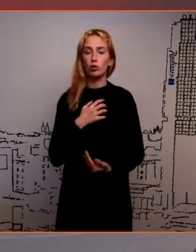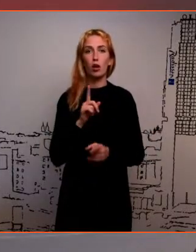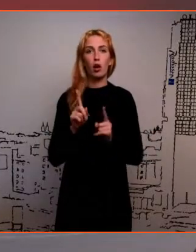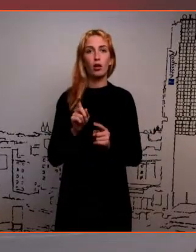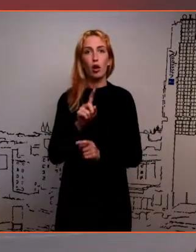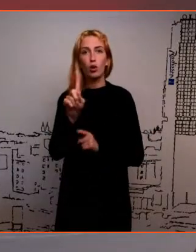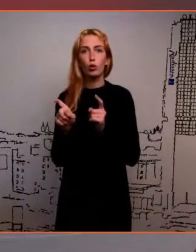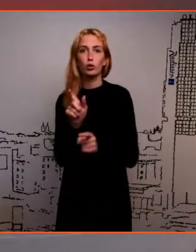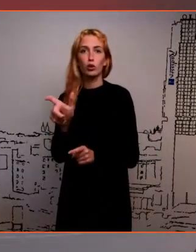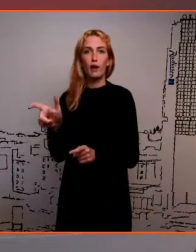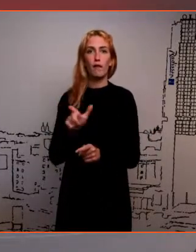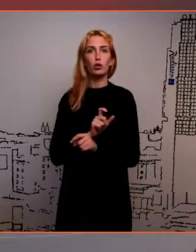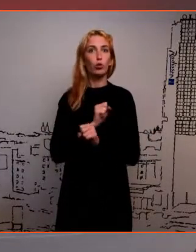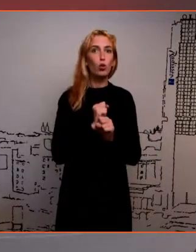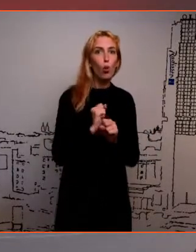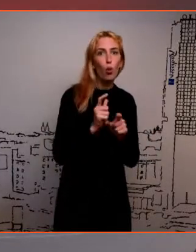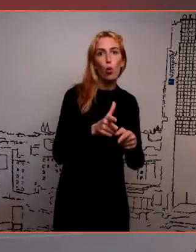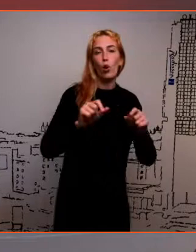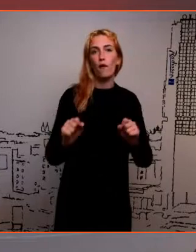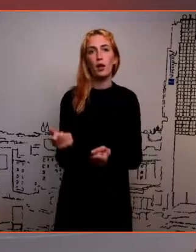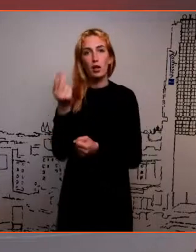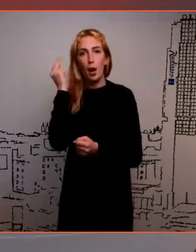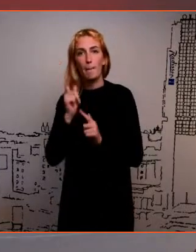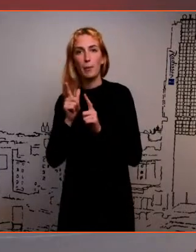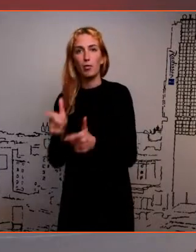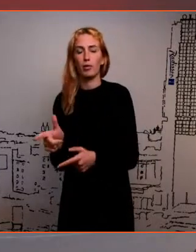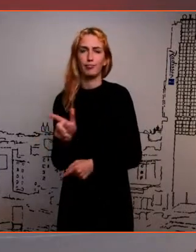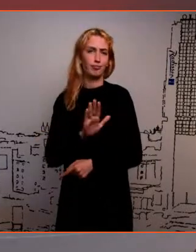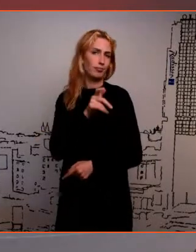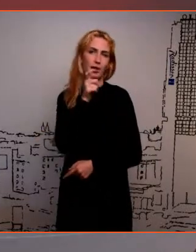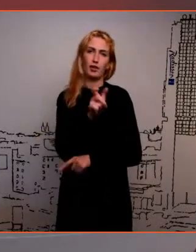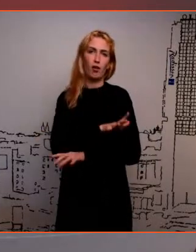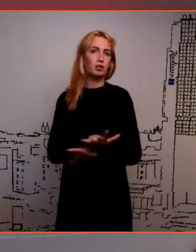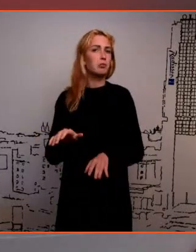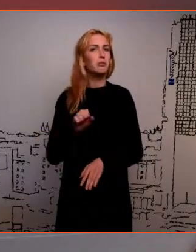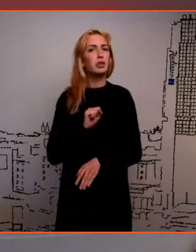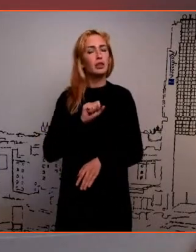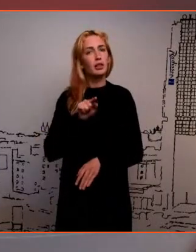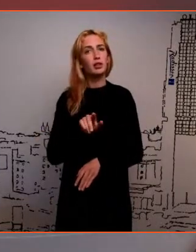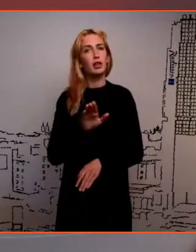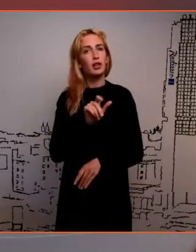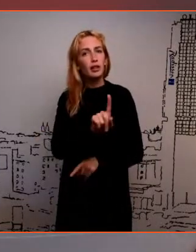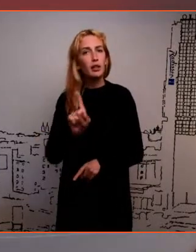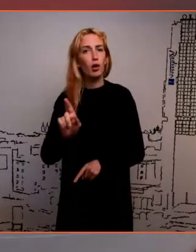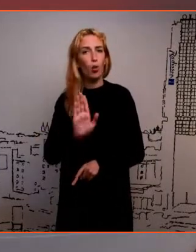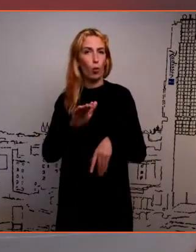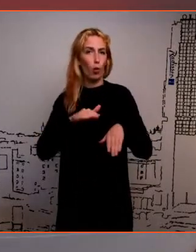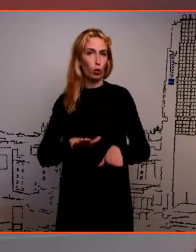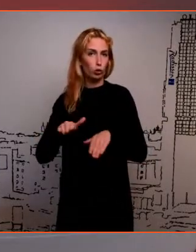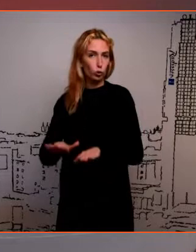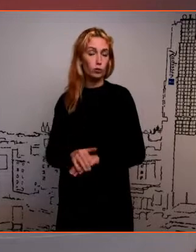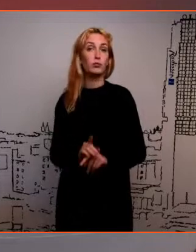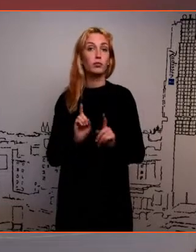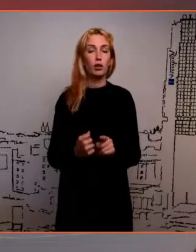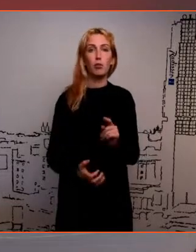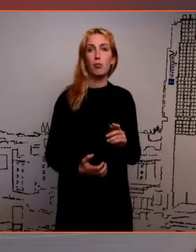küsimusele, kas tööle või õppima, sest see on kõikide inimeste enda südamesi. Aga põne